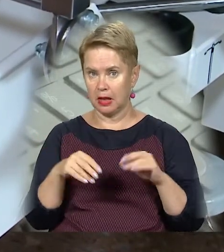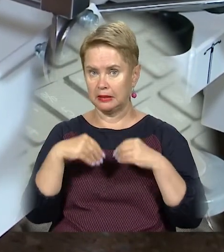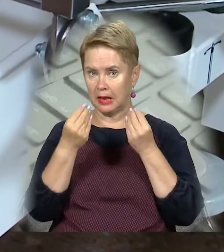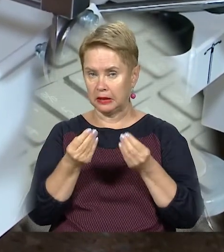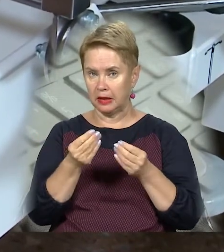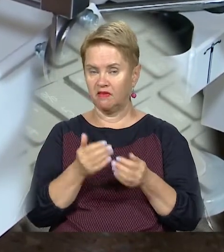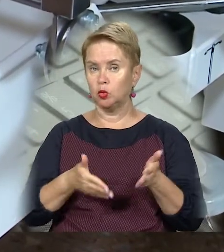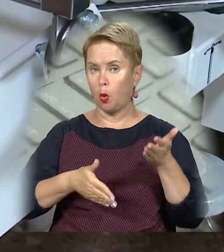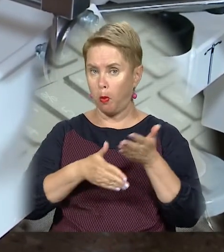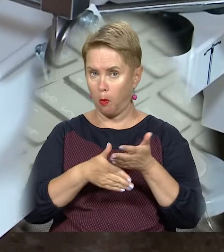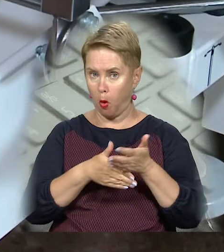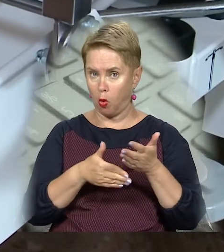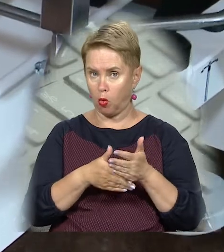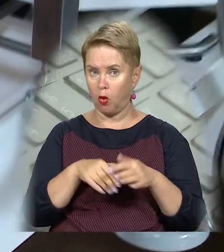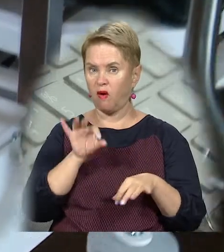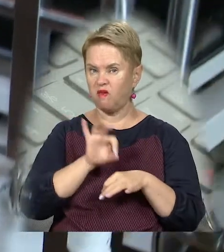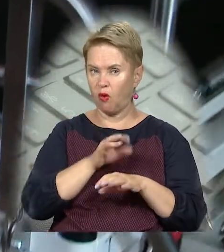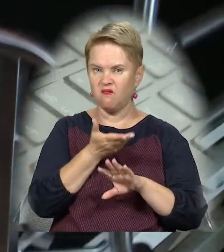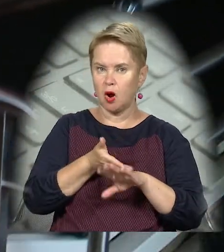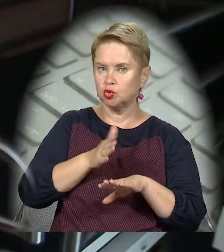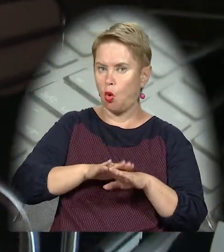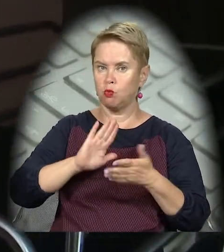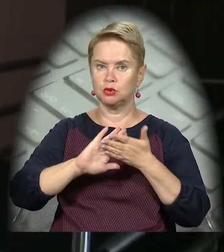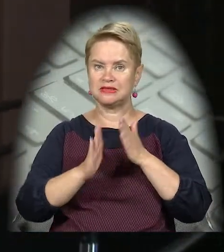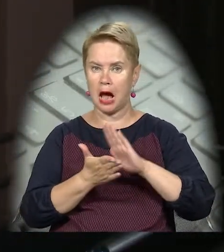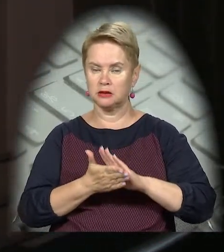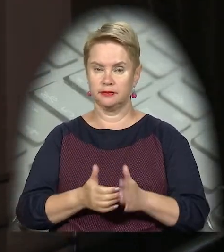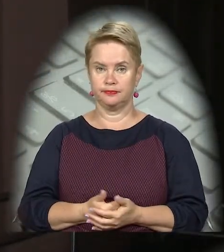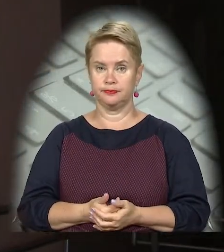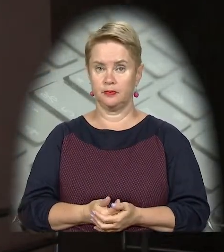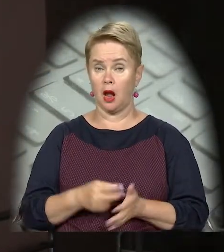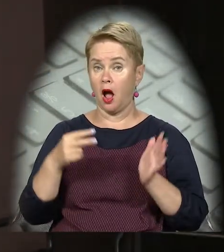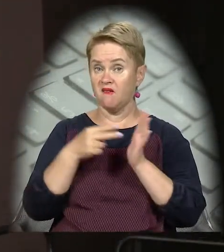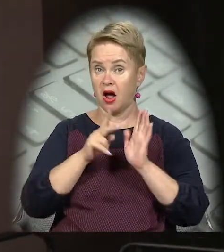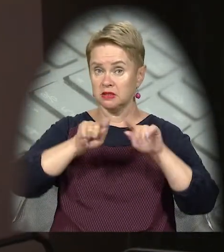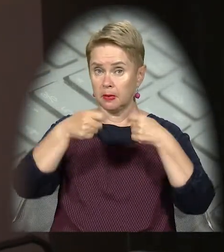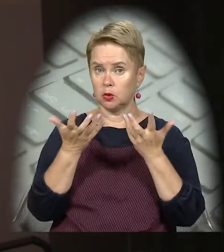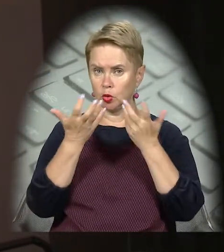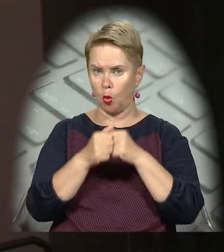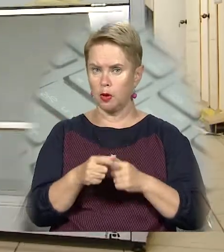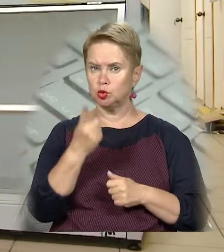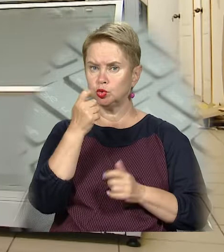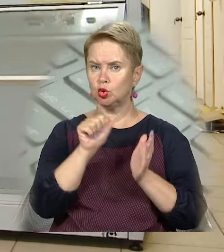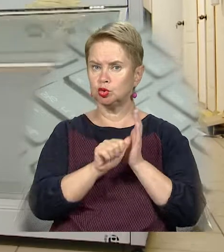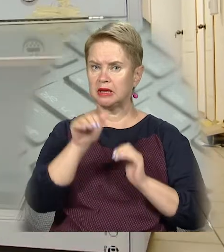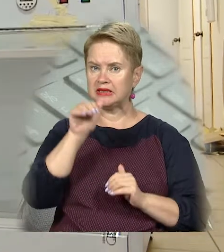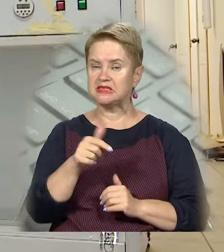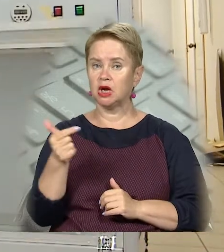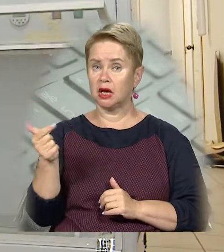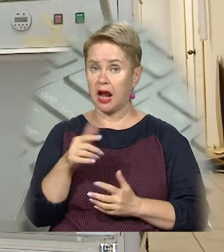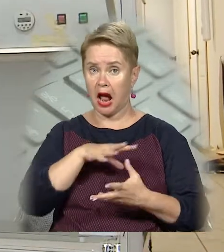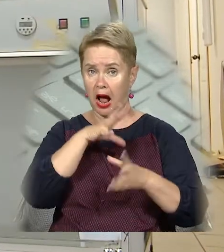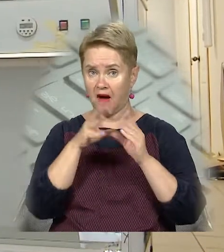надавати невідкладну допомогу хворому у важкому стані. Вартість переданого обладнання майже 160 тисяч